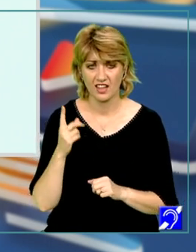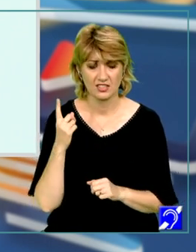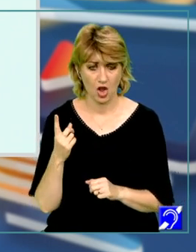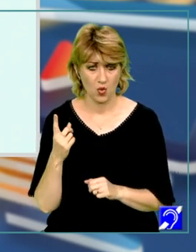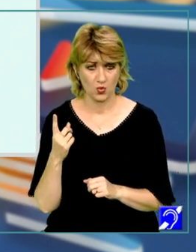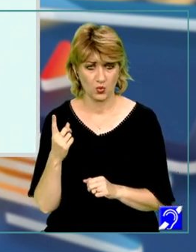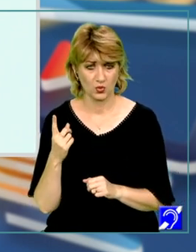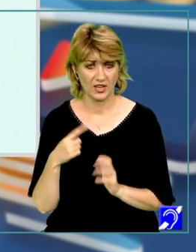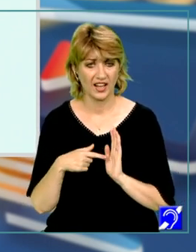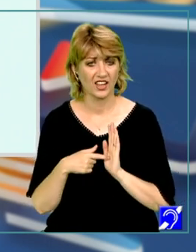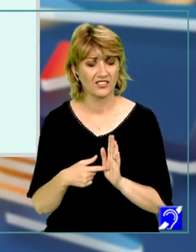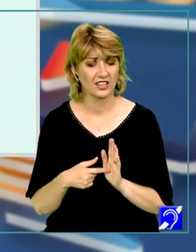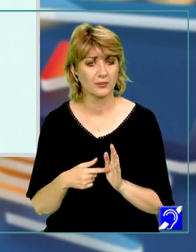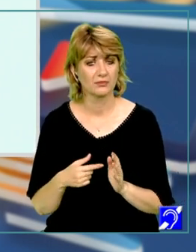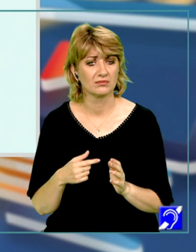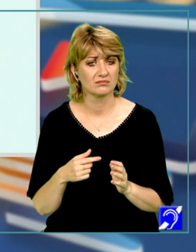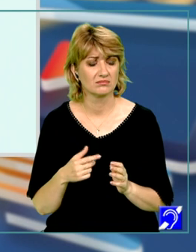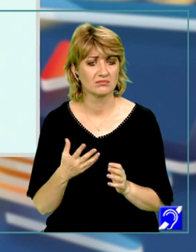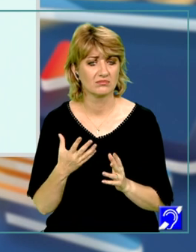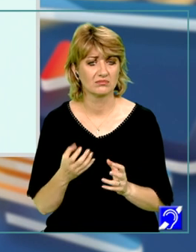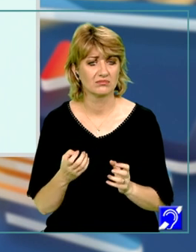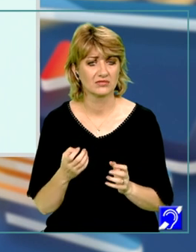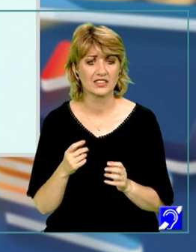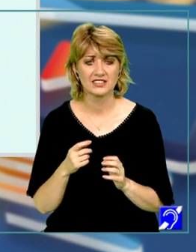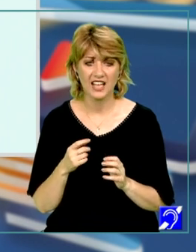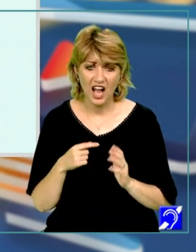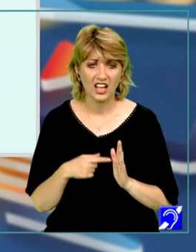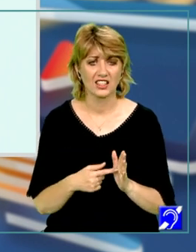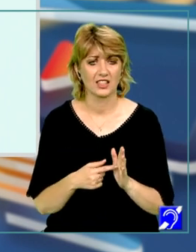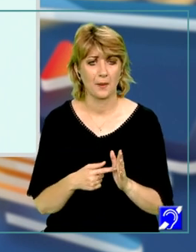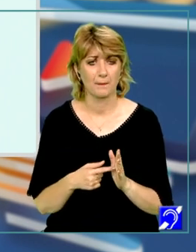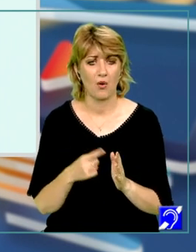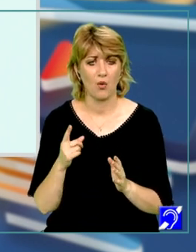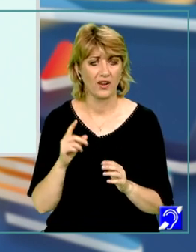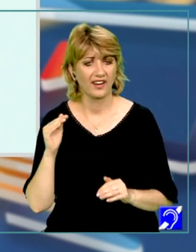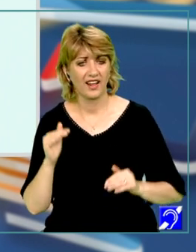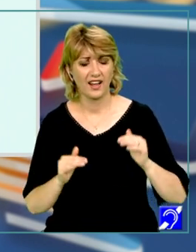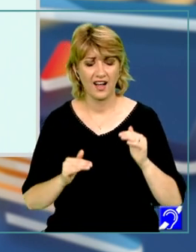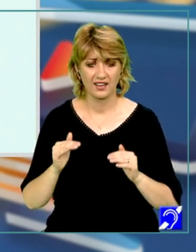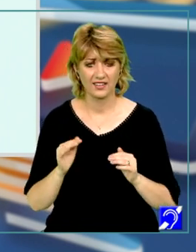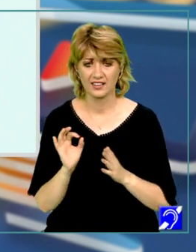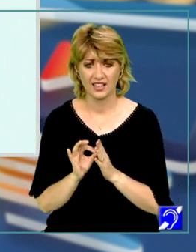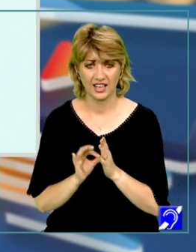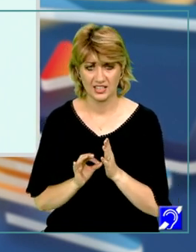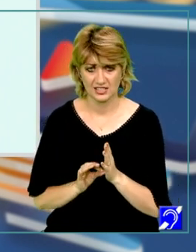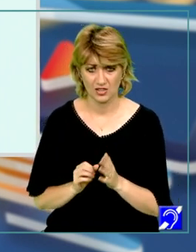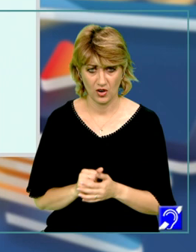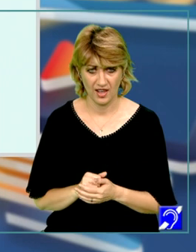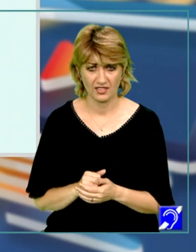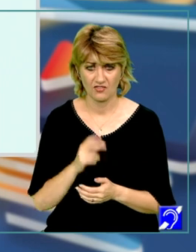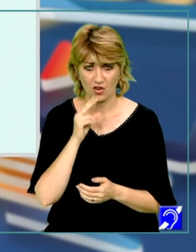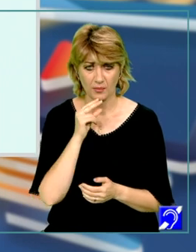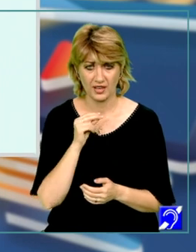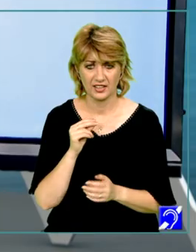Ne vom referi acum la a demonstra o inegalitate condiționată. Repet, când vorbim de